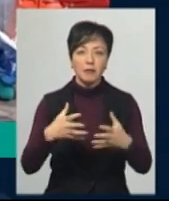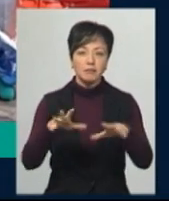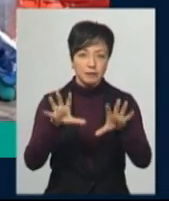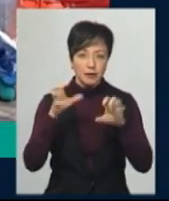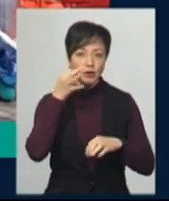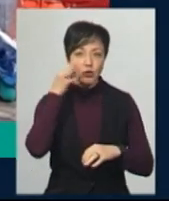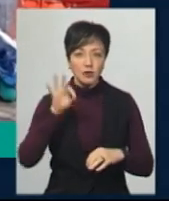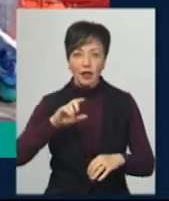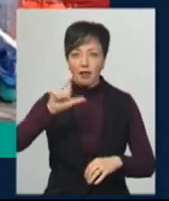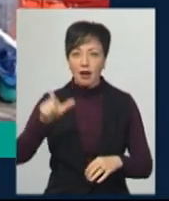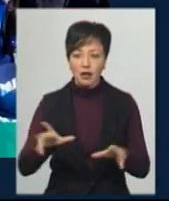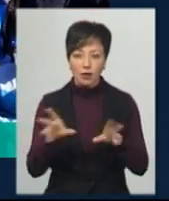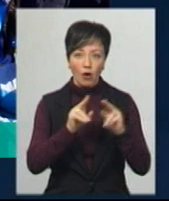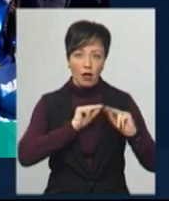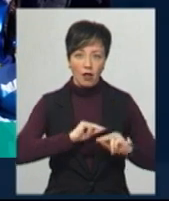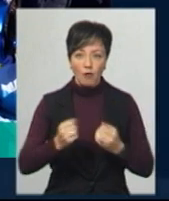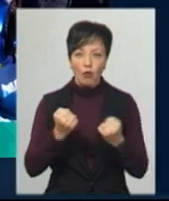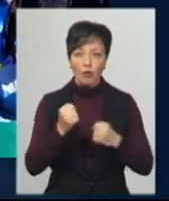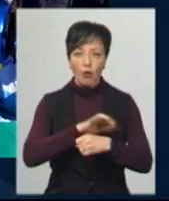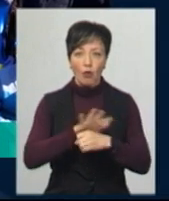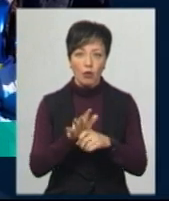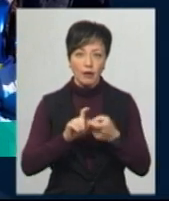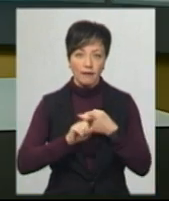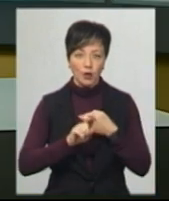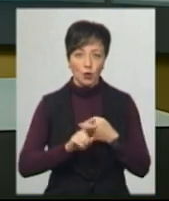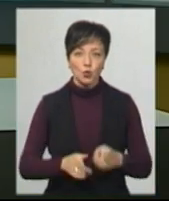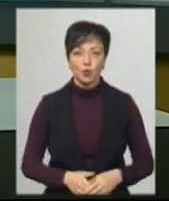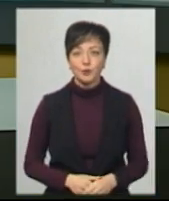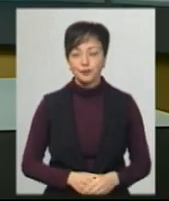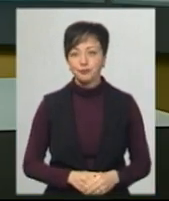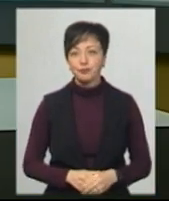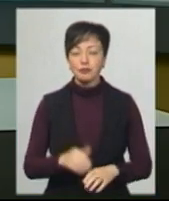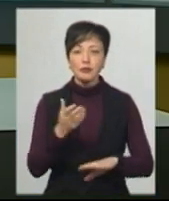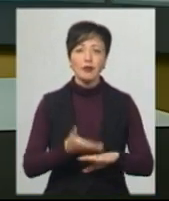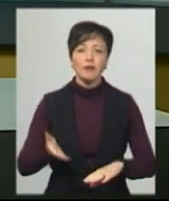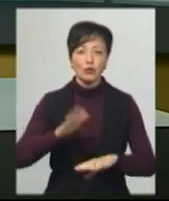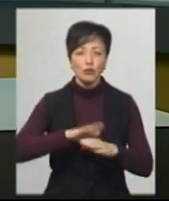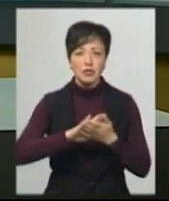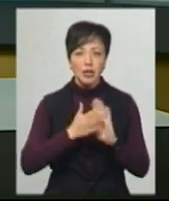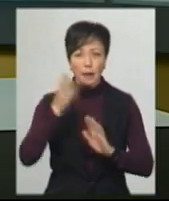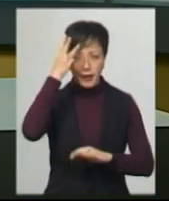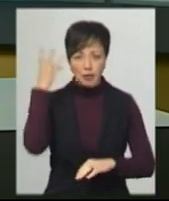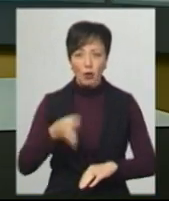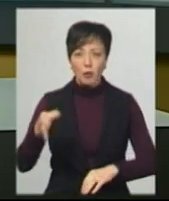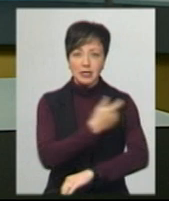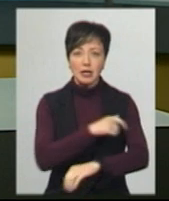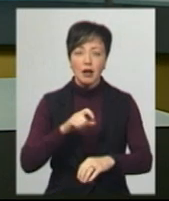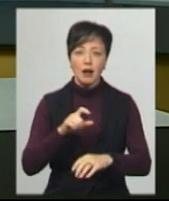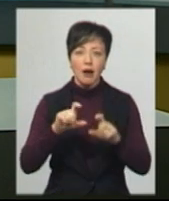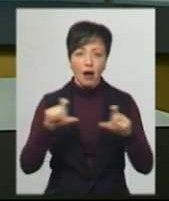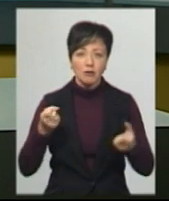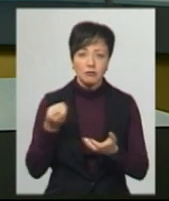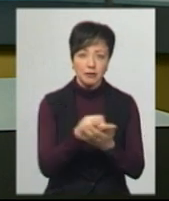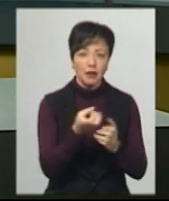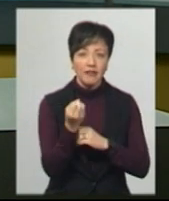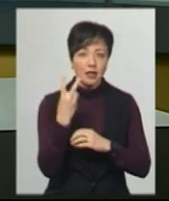італійських колег у боротьбі із пандемією коронавірусу. У важкому стані в Хмельницькій обласній лікарні знаходиться 12